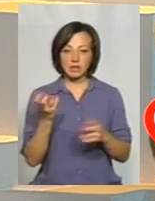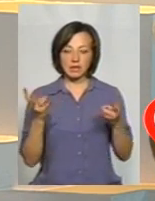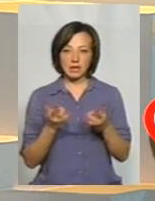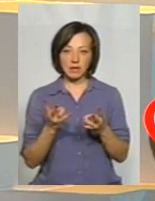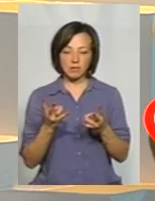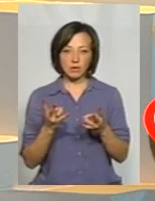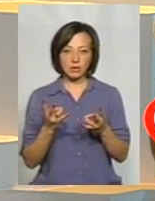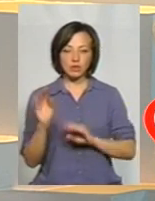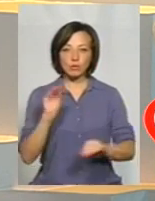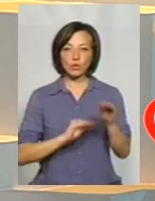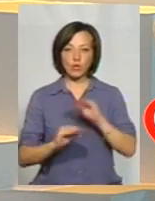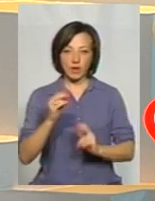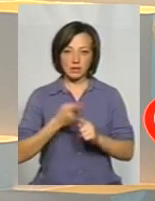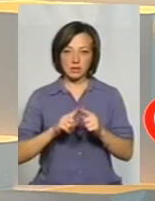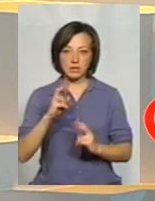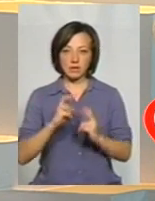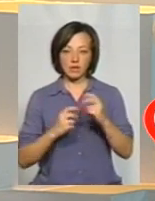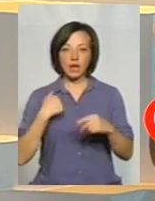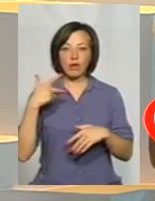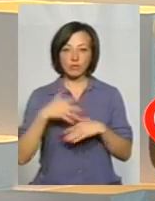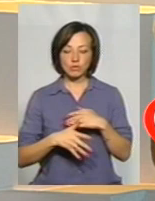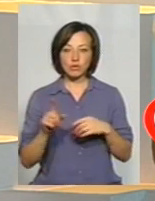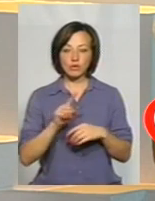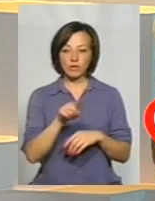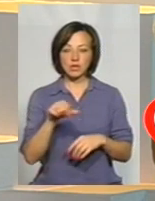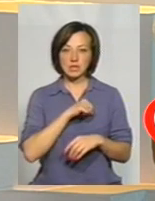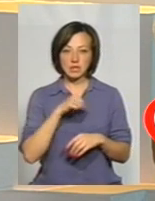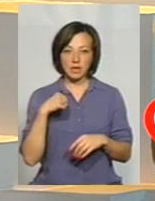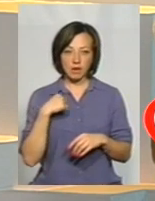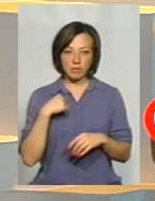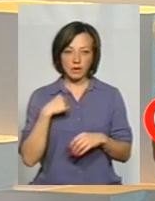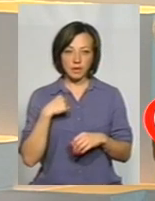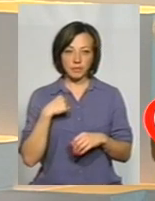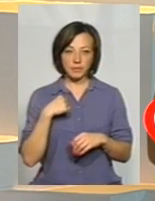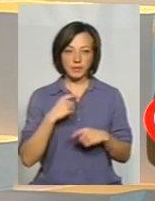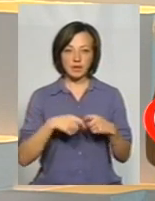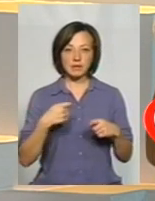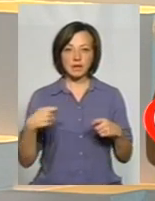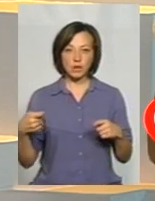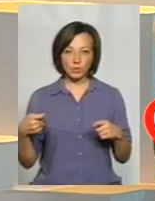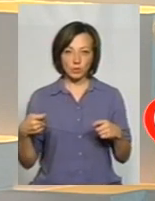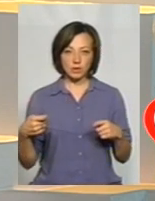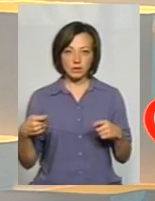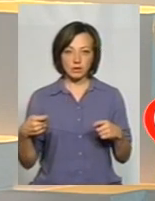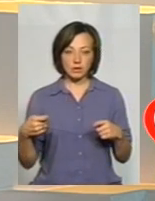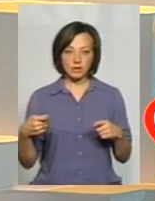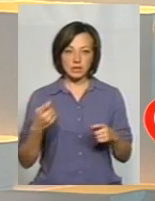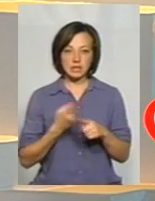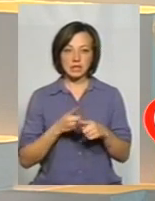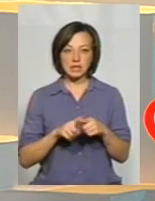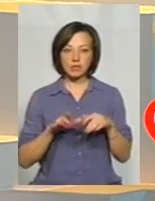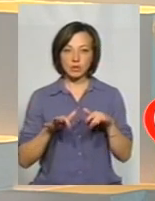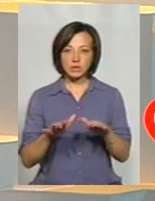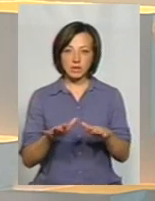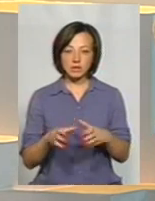змонтувати. Я розумію, що вони самі затягнули цей процес